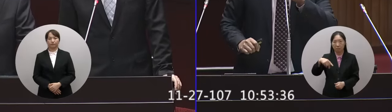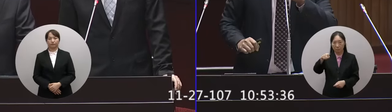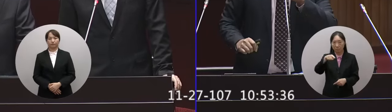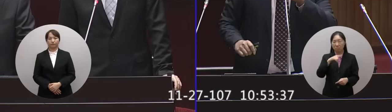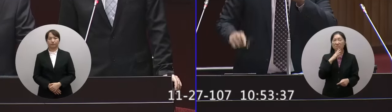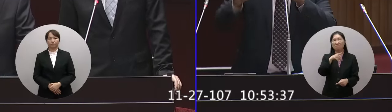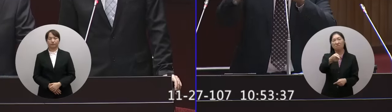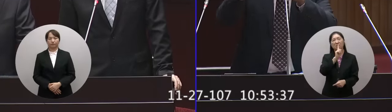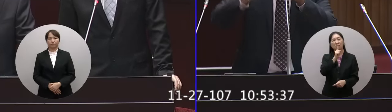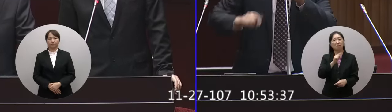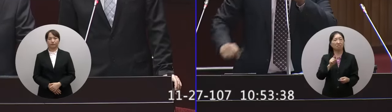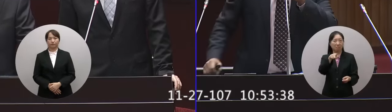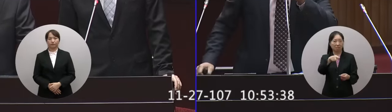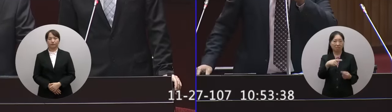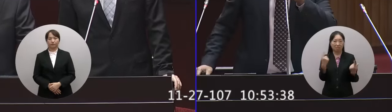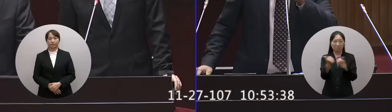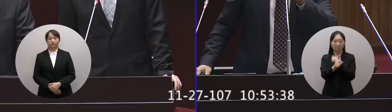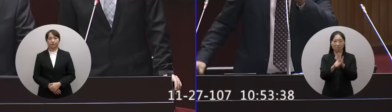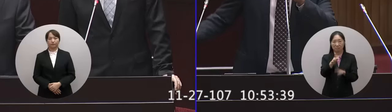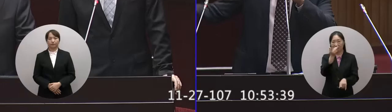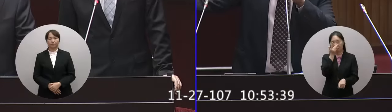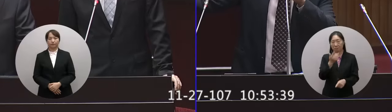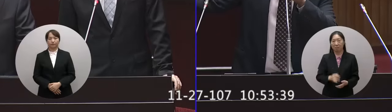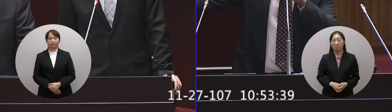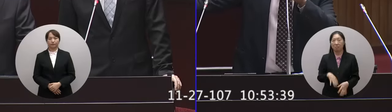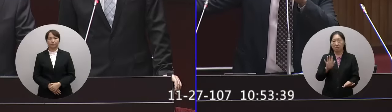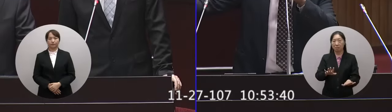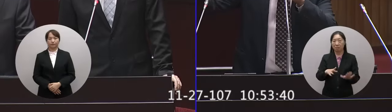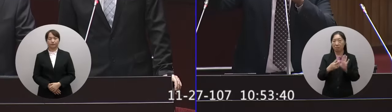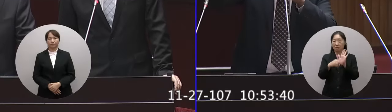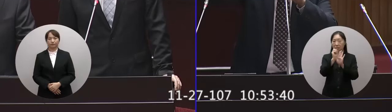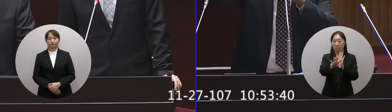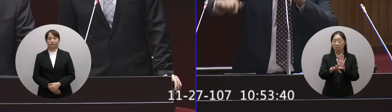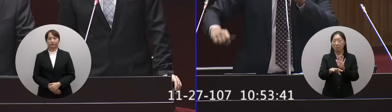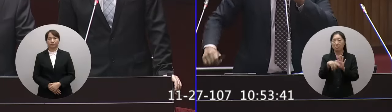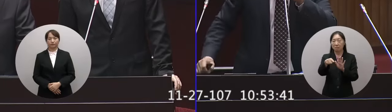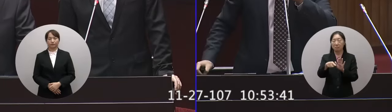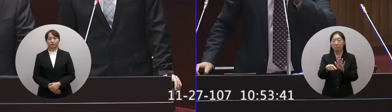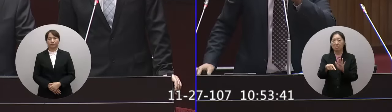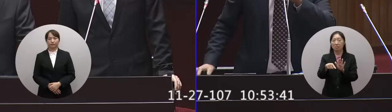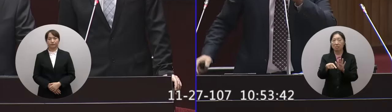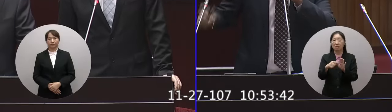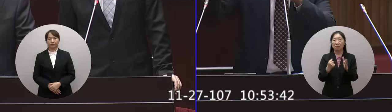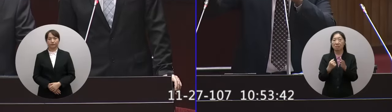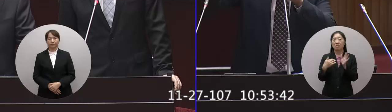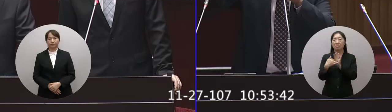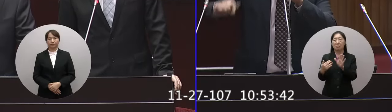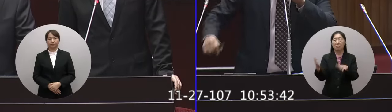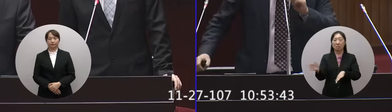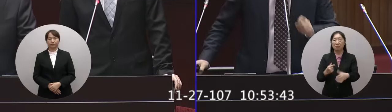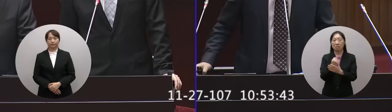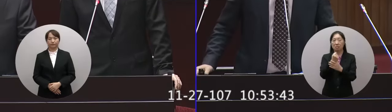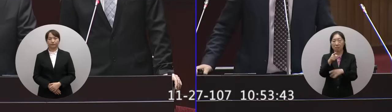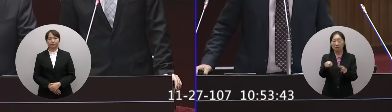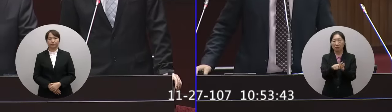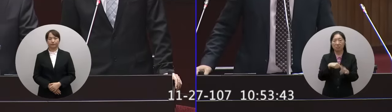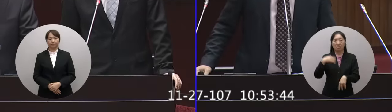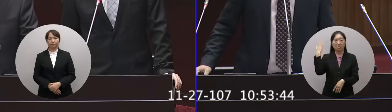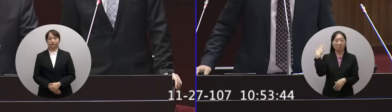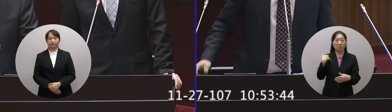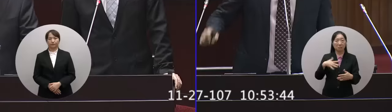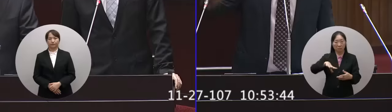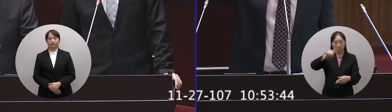行了我直接跟你講為什麼主峰棒在我第一次交通委員會質詢的時候我就直接點出來